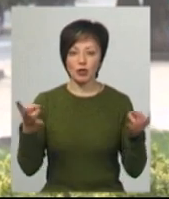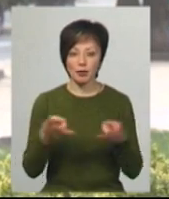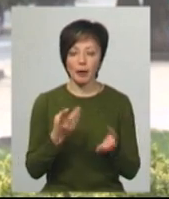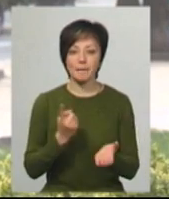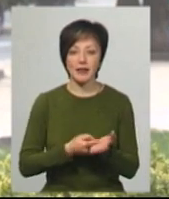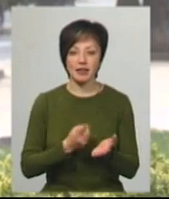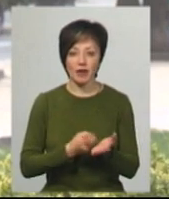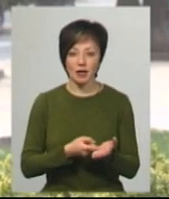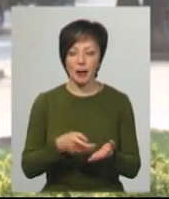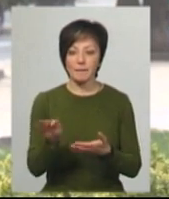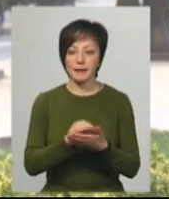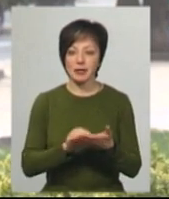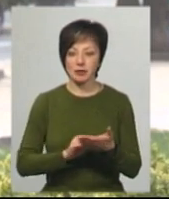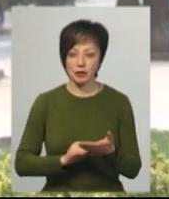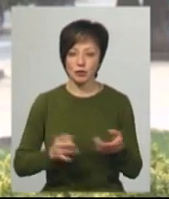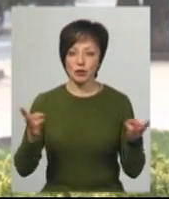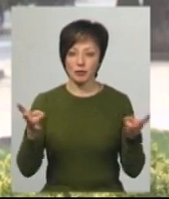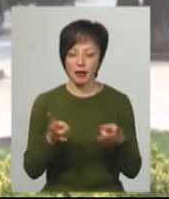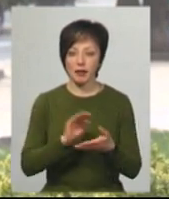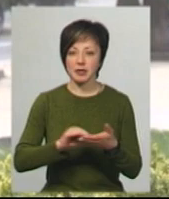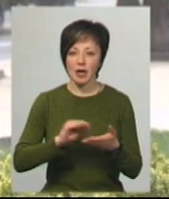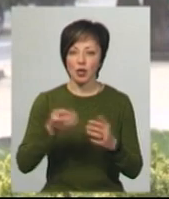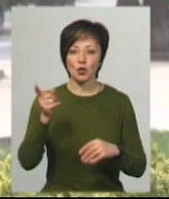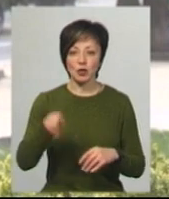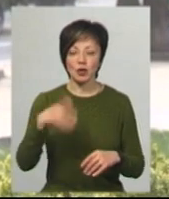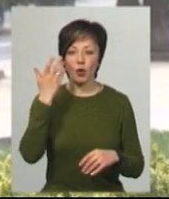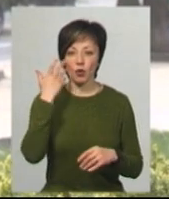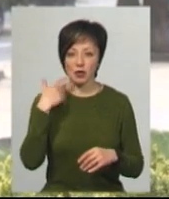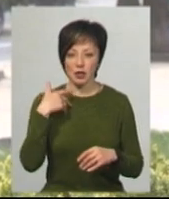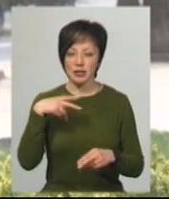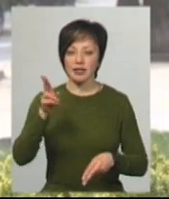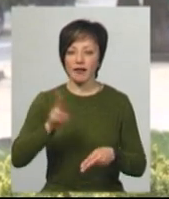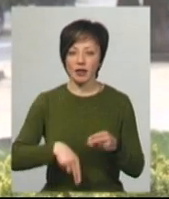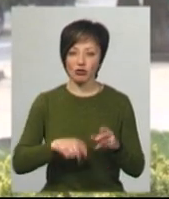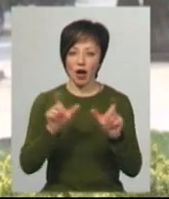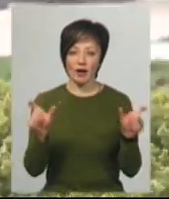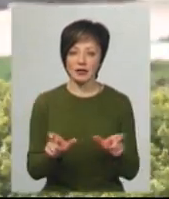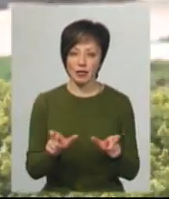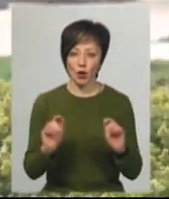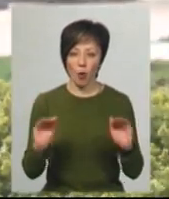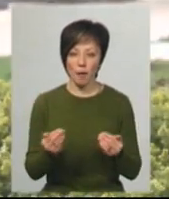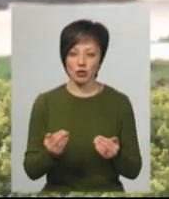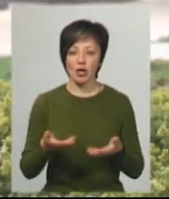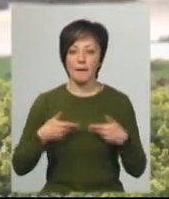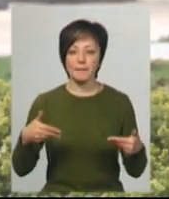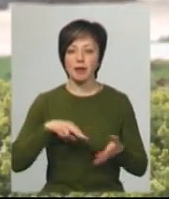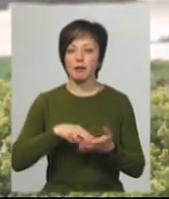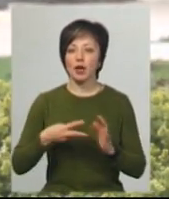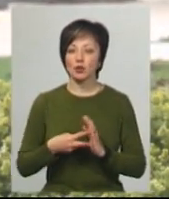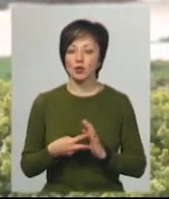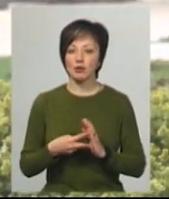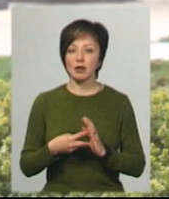підтвердити. Письмову заяву потрібно буде написати тоді, коли завершиться карантинні обмеження. Ми плануємо